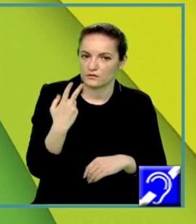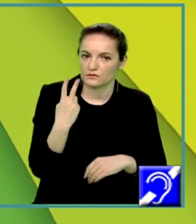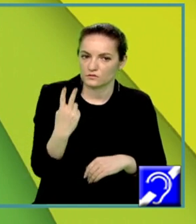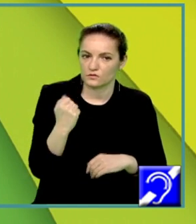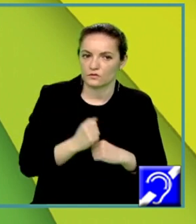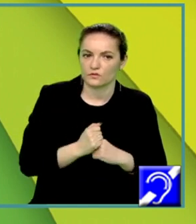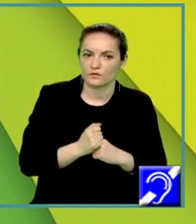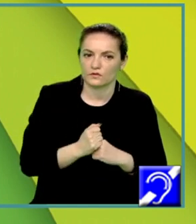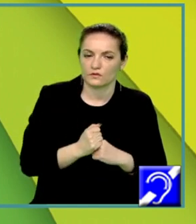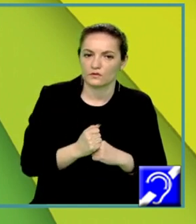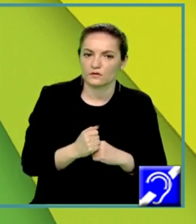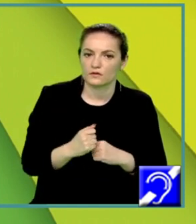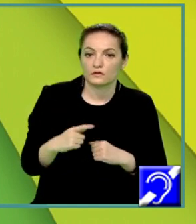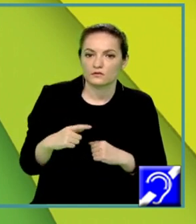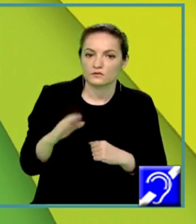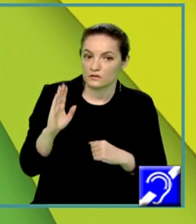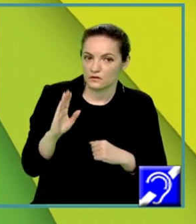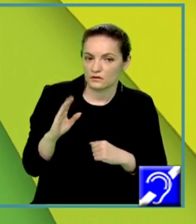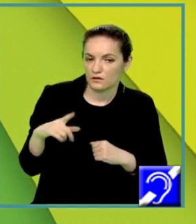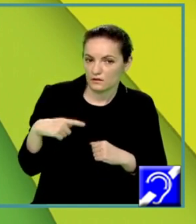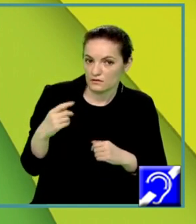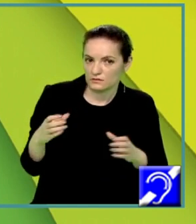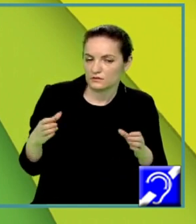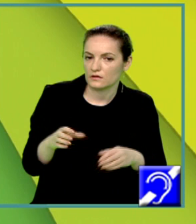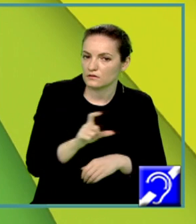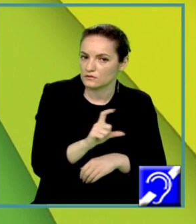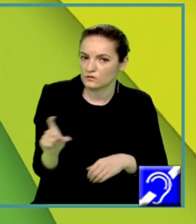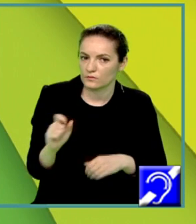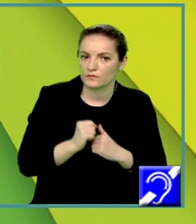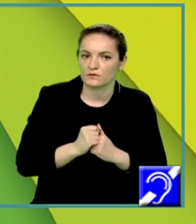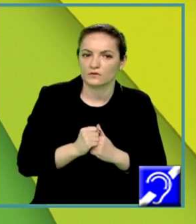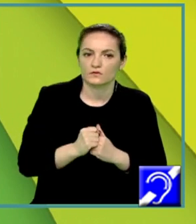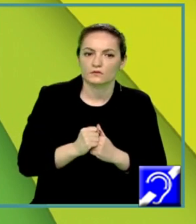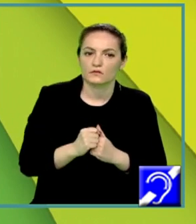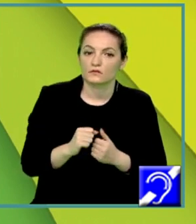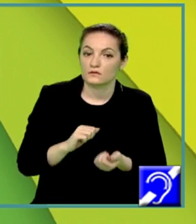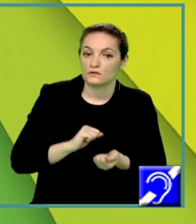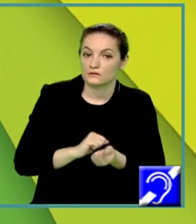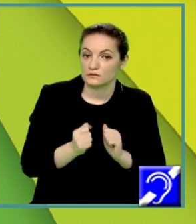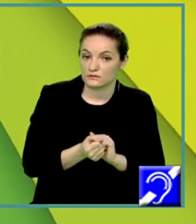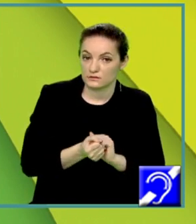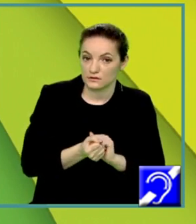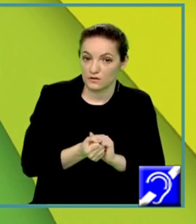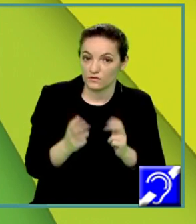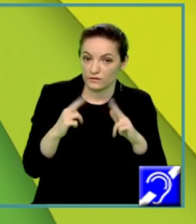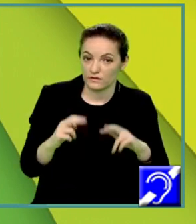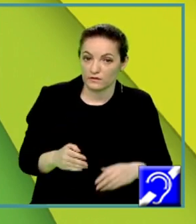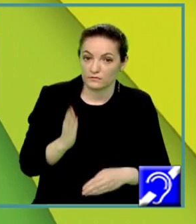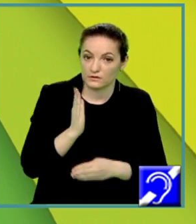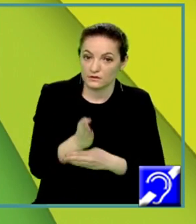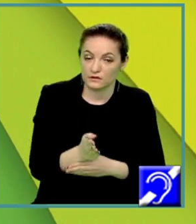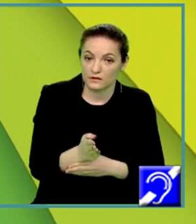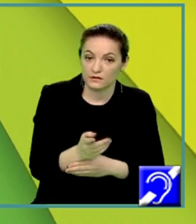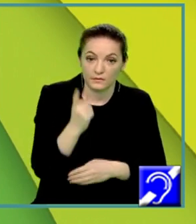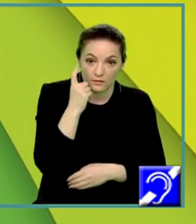găsește în domeniu. Sau în lipsa impunerii condițiilor de existență se va verifica direct prin probă.